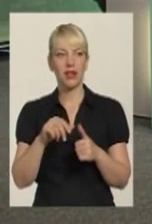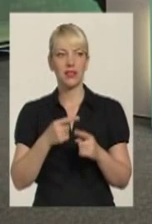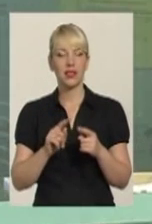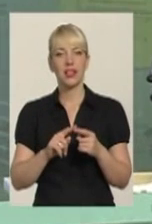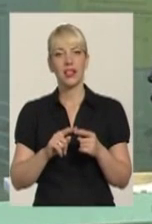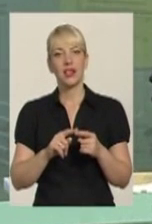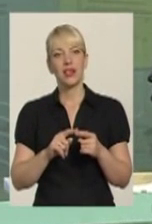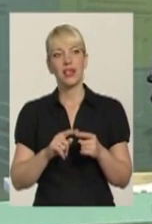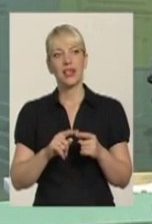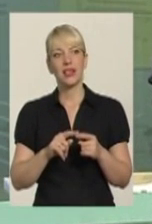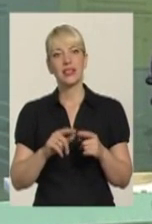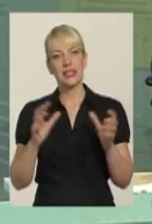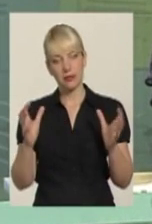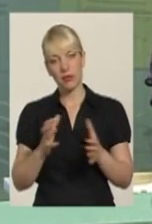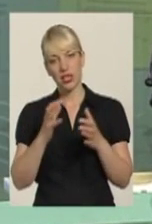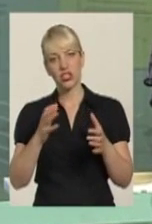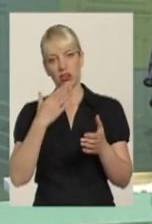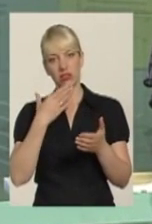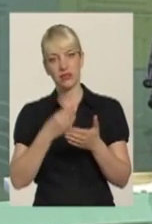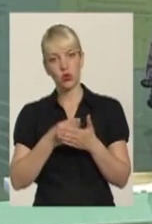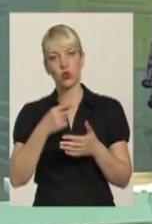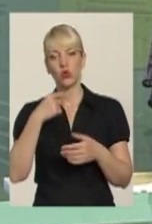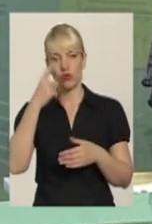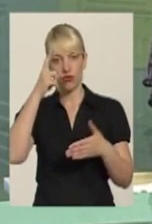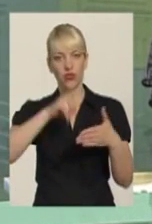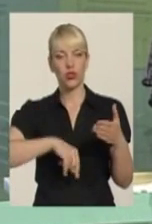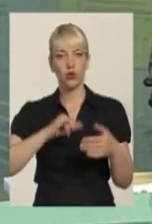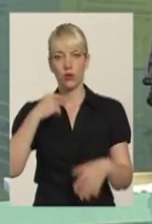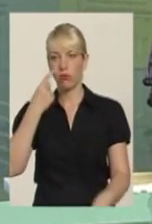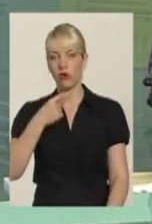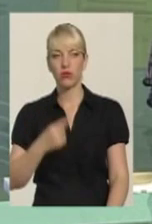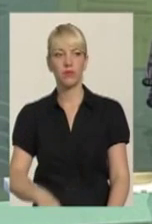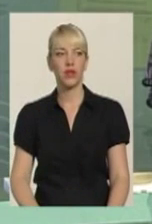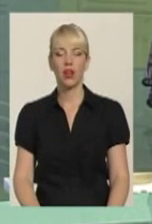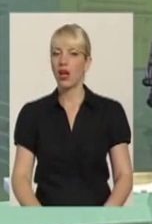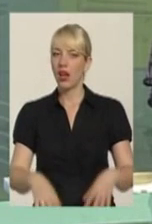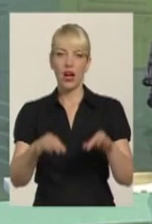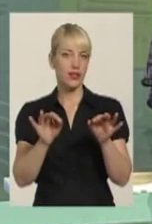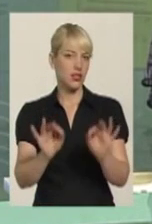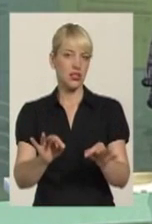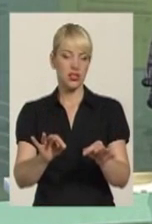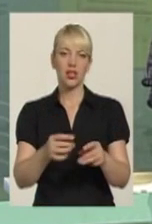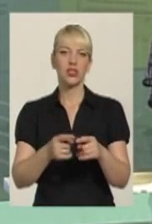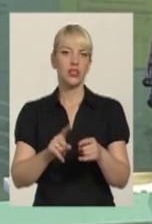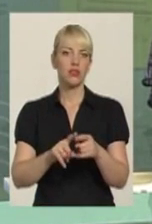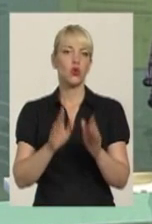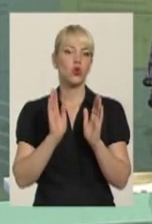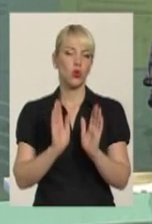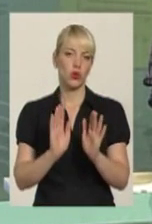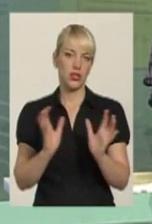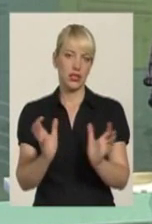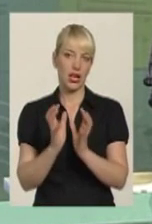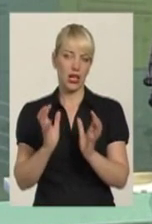Асимуляція чи все-таки збереження своєї віри і мови? Ні, однозначно збереження своєї віри і язика.